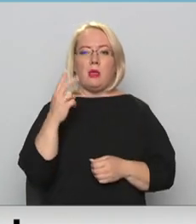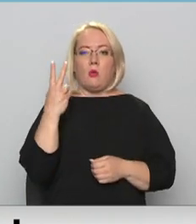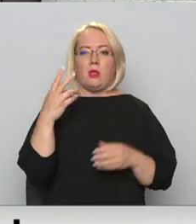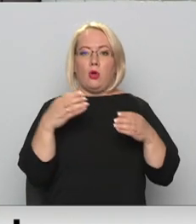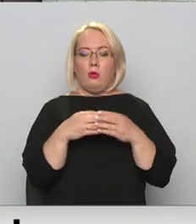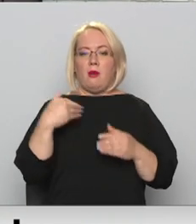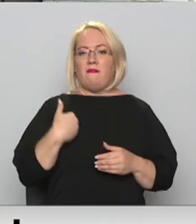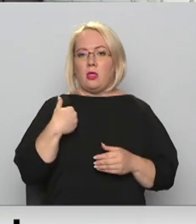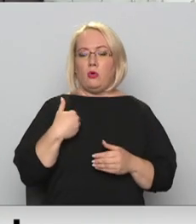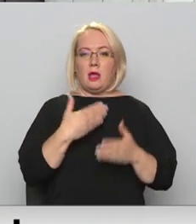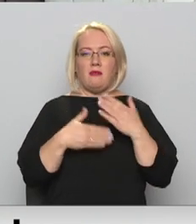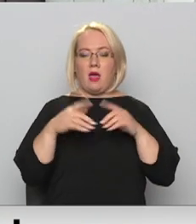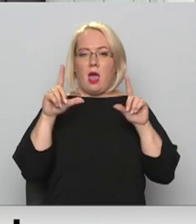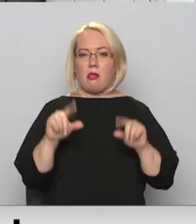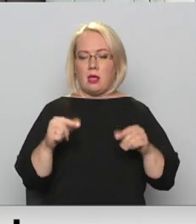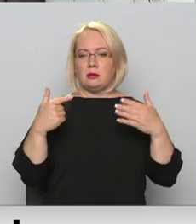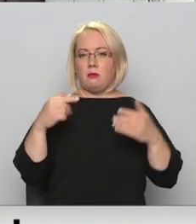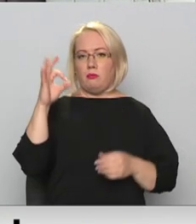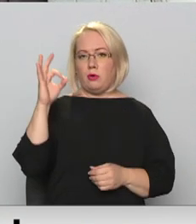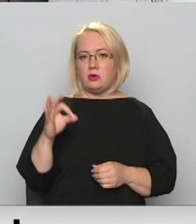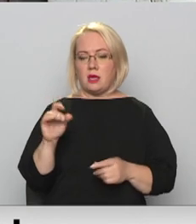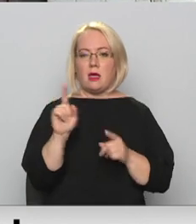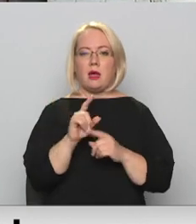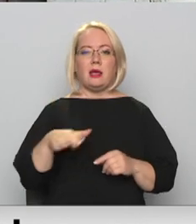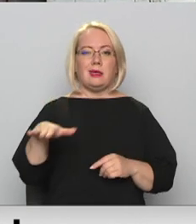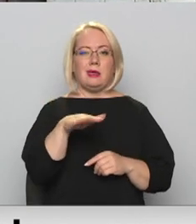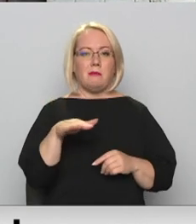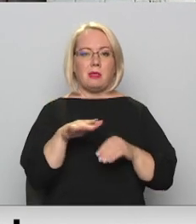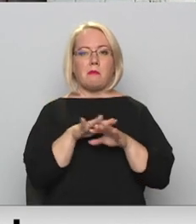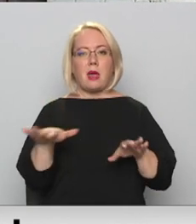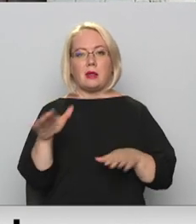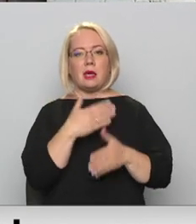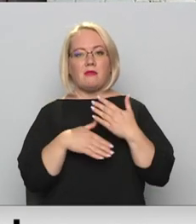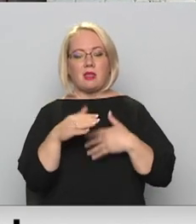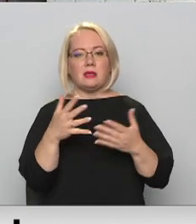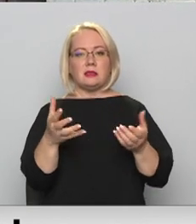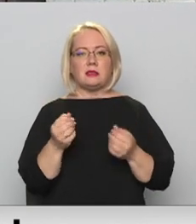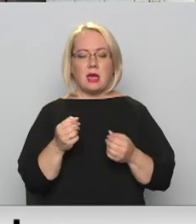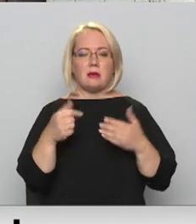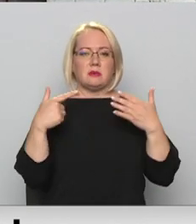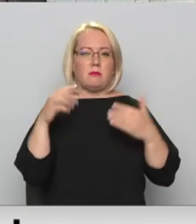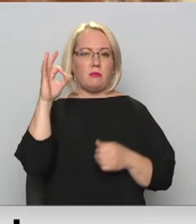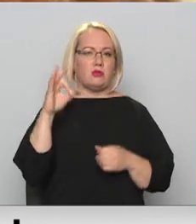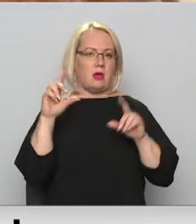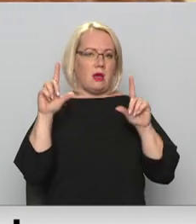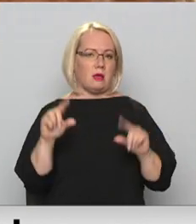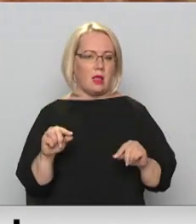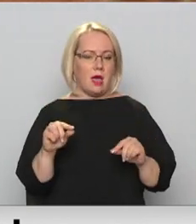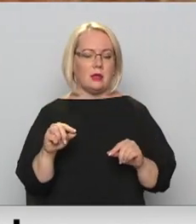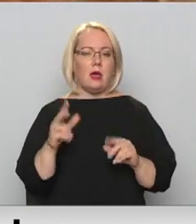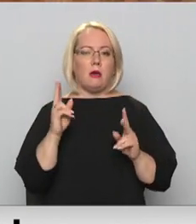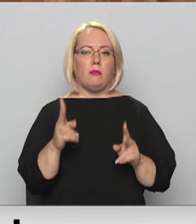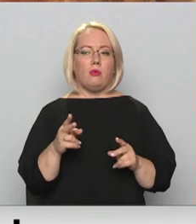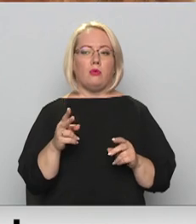invalīdiem atlaida bija 70% apmērā. Arī ģimenes ar bērniem invalīdiem saņēma 70% atlaida. Būtdās